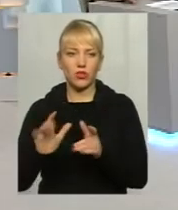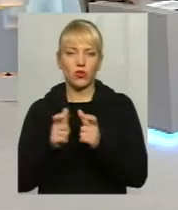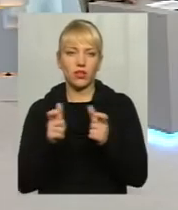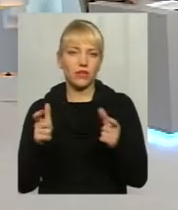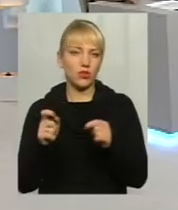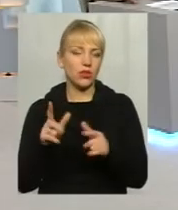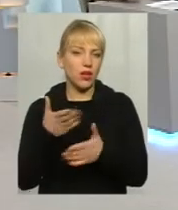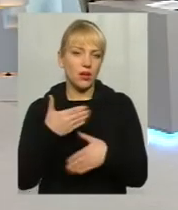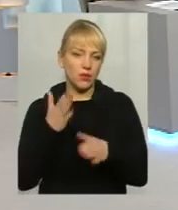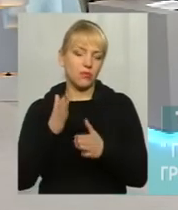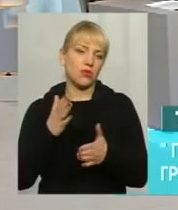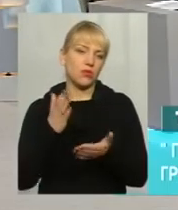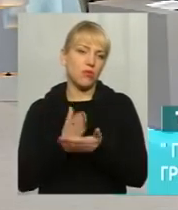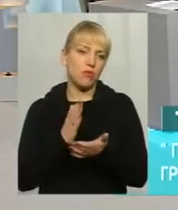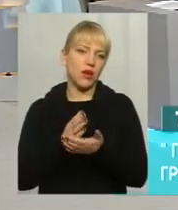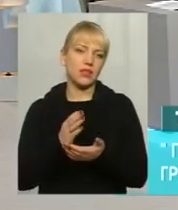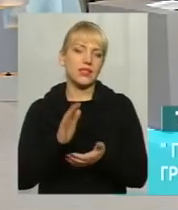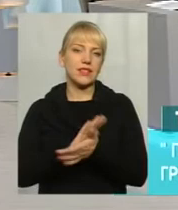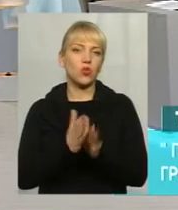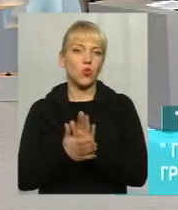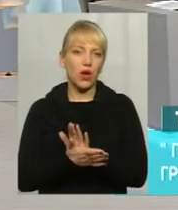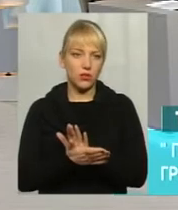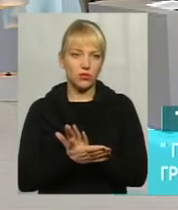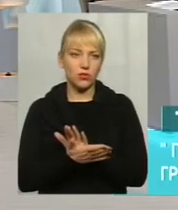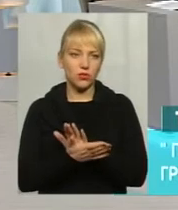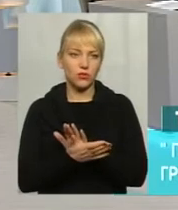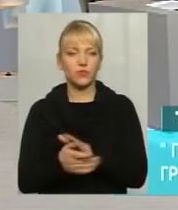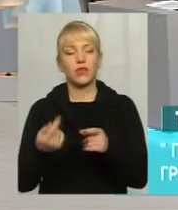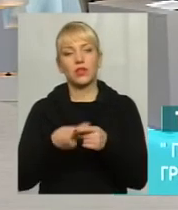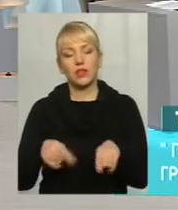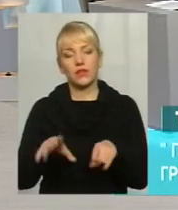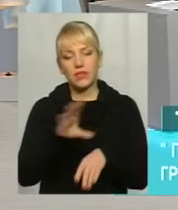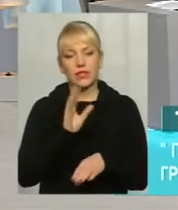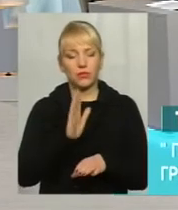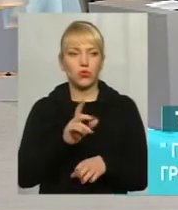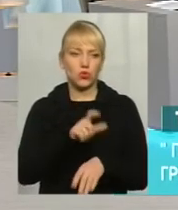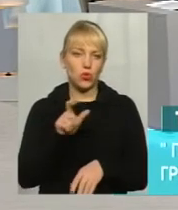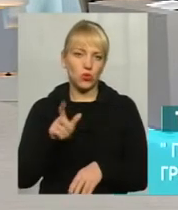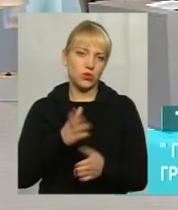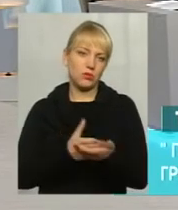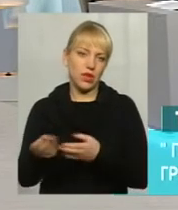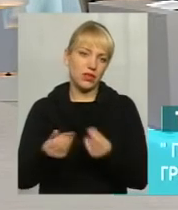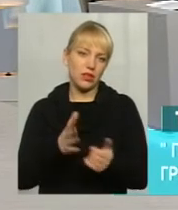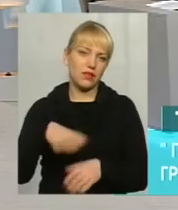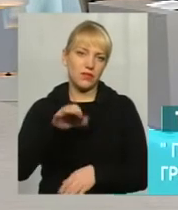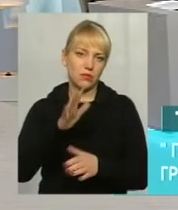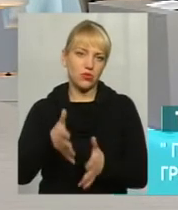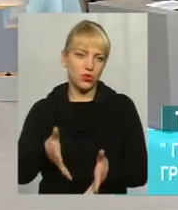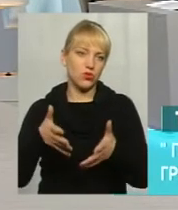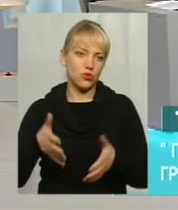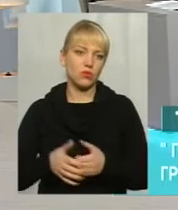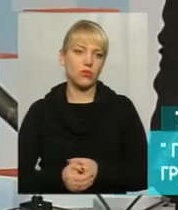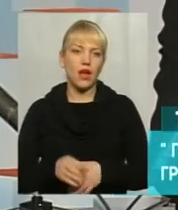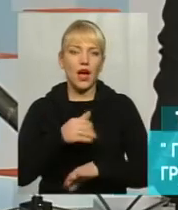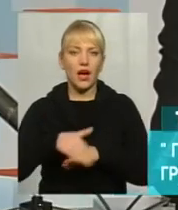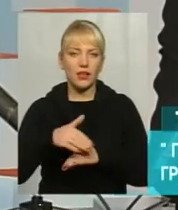і ми тоді будемо мати ситуацію, всі цифри будуть, і всі люди будуть платити, і все буде зрозуміло. Щодо адресної